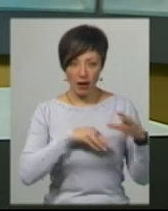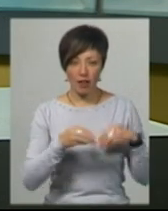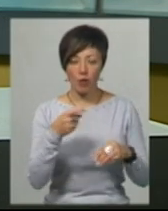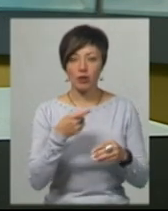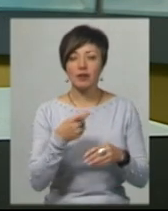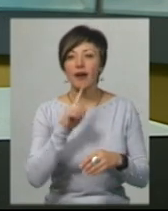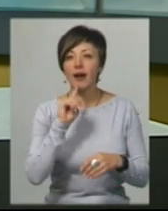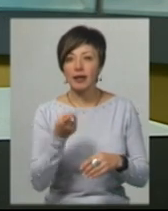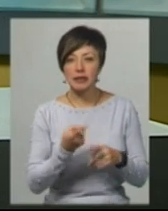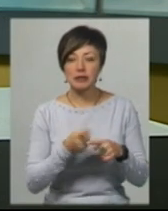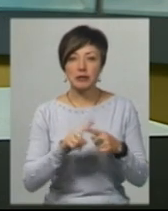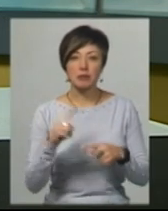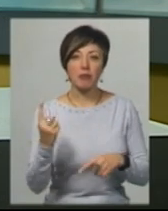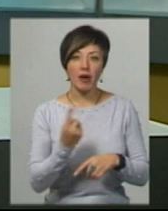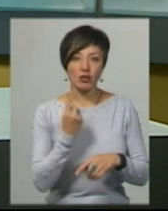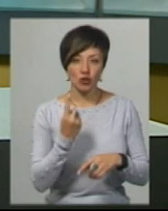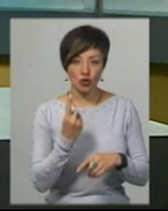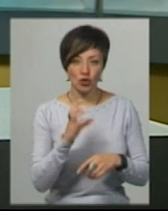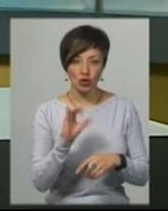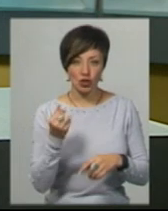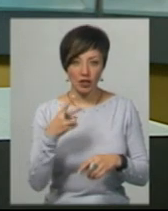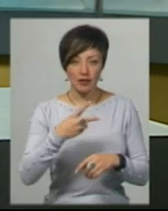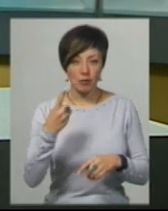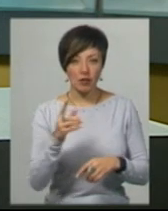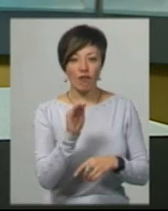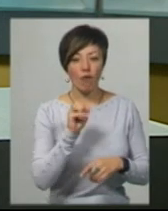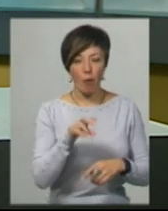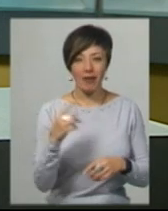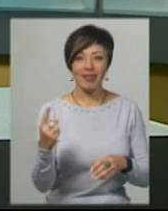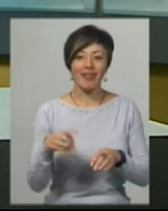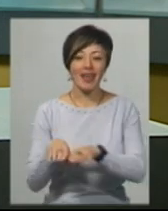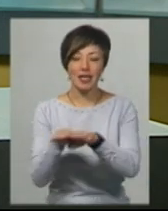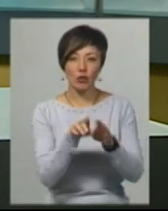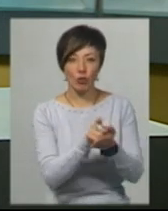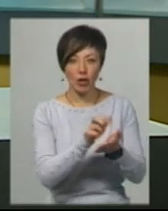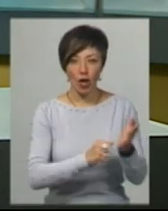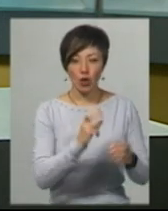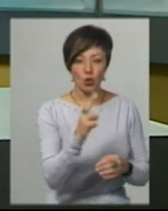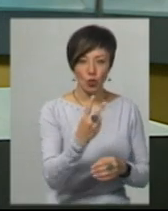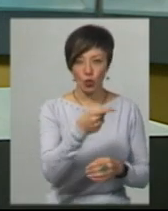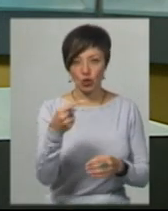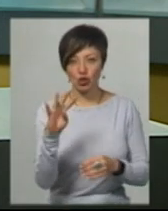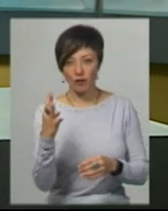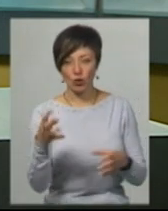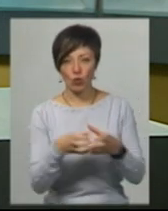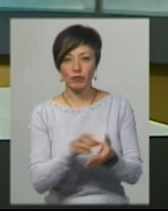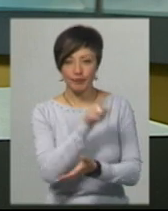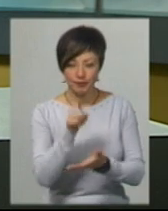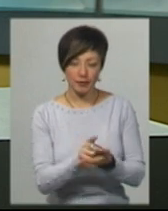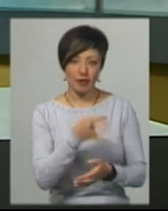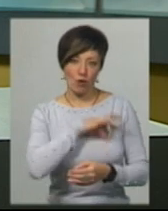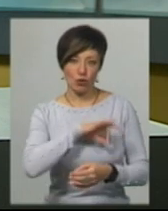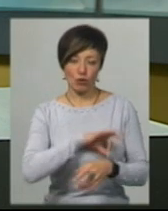З 1 січня 2021 року ФОПи на єдиному податку 2-4 груп запов'язані будуть